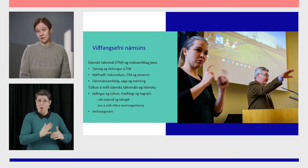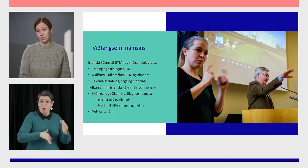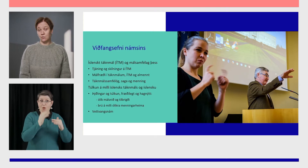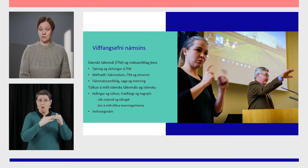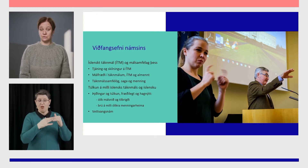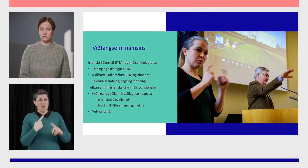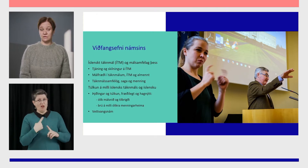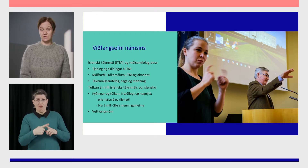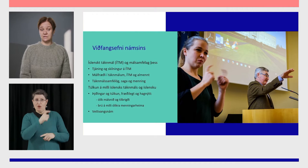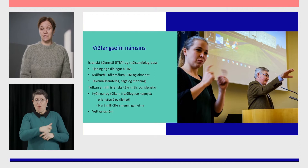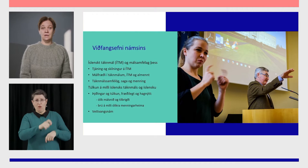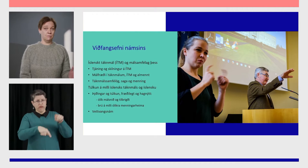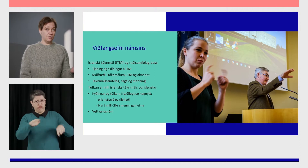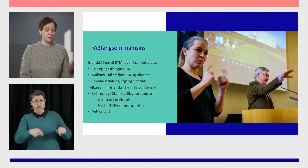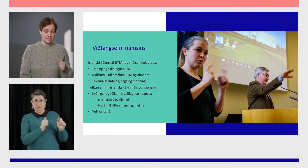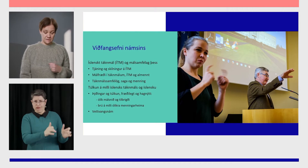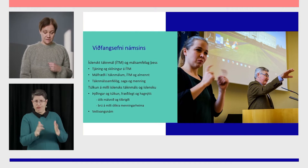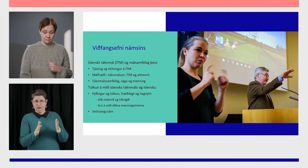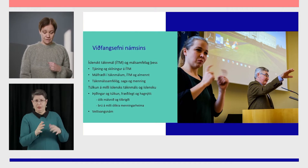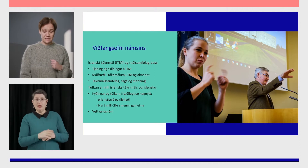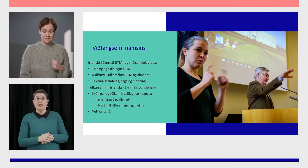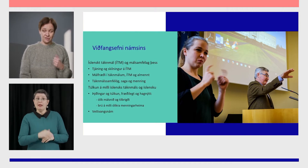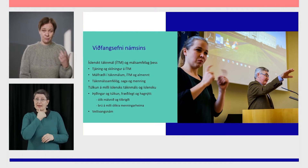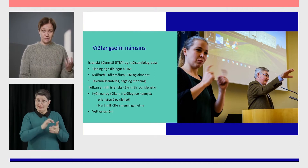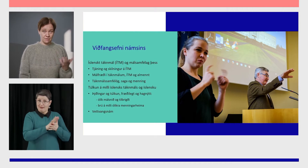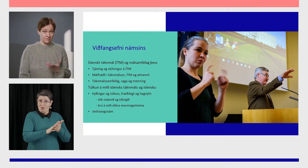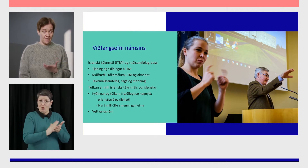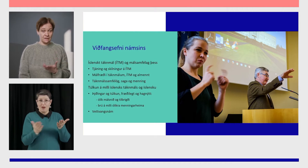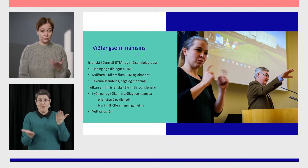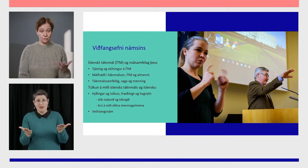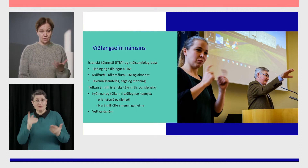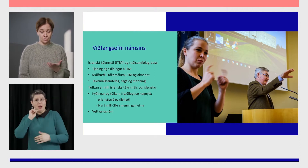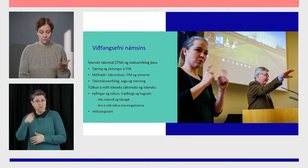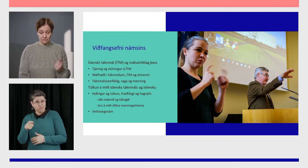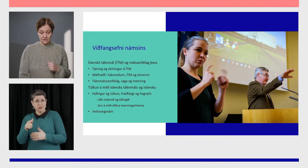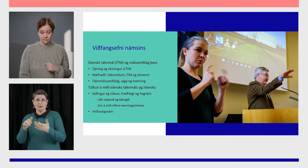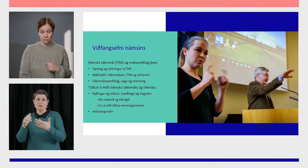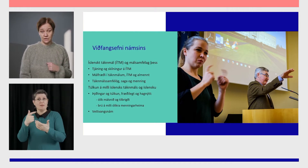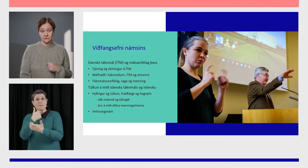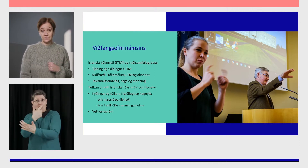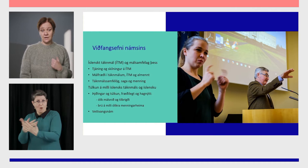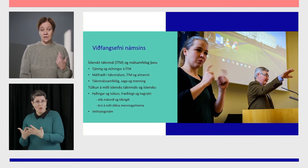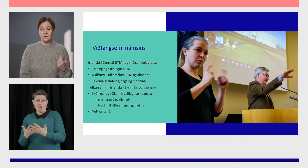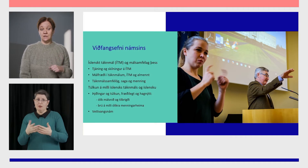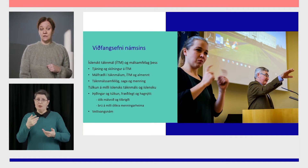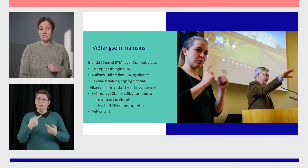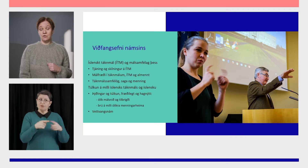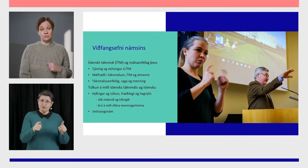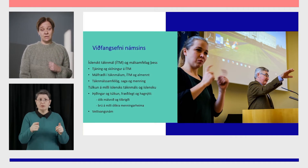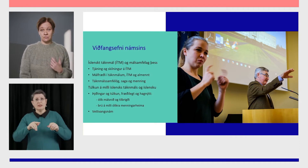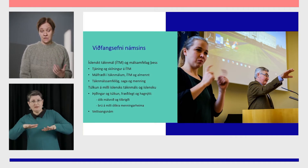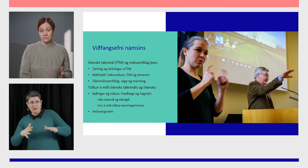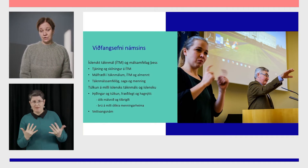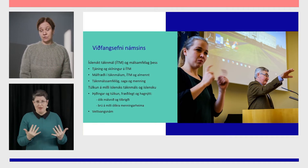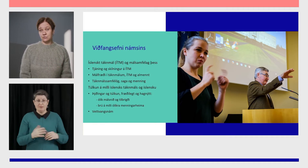fólk talar ólíkt og svo framvegis, berum íslenska tækmáli saman við erlentungumál, skoðum hvað er líkt og ólíkt. Við